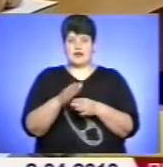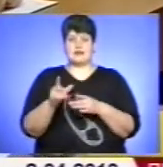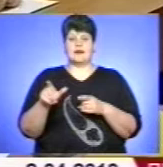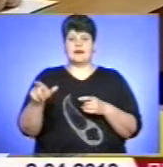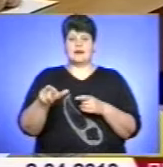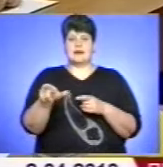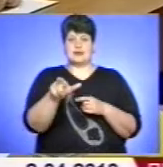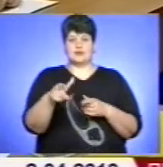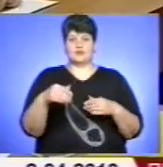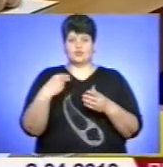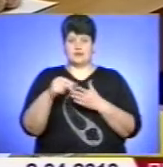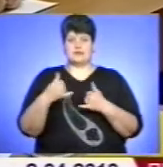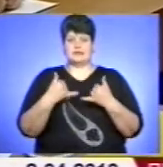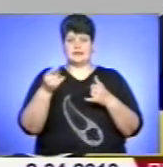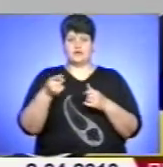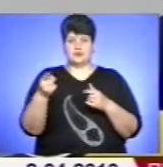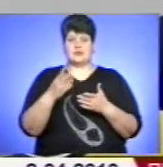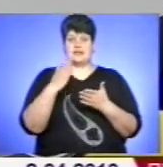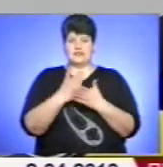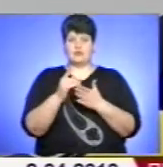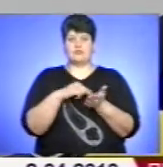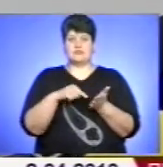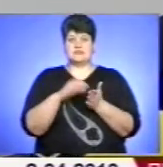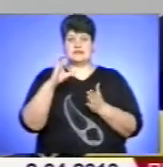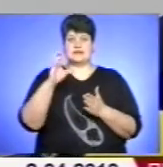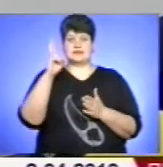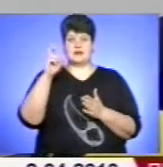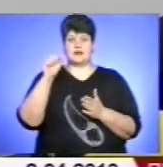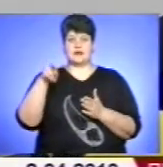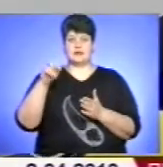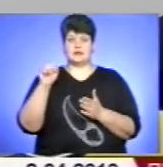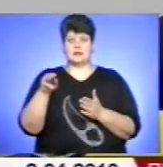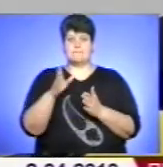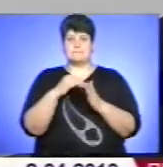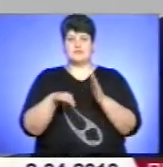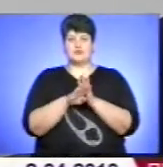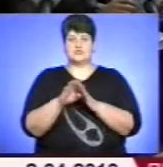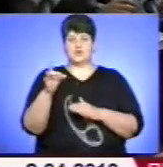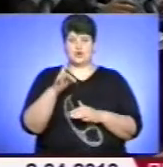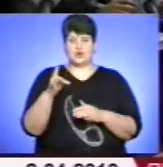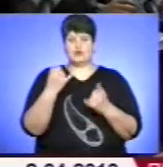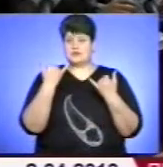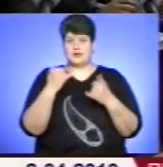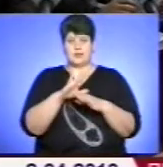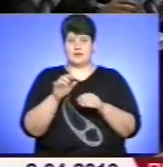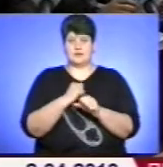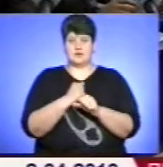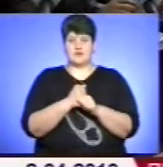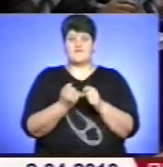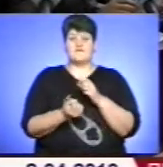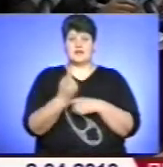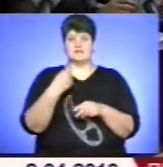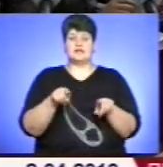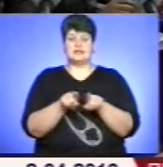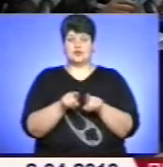2009 році, зберігається у місті Скалат під Волочийського району і досі не введена в експлуатацію. Виявили також